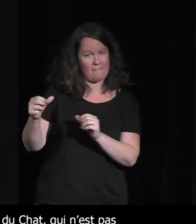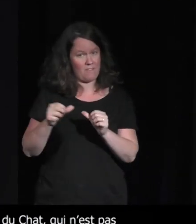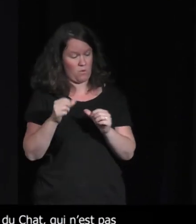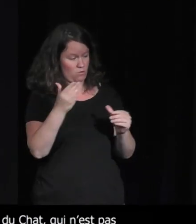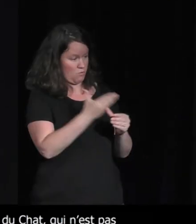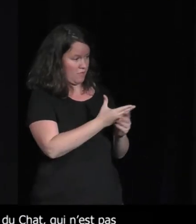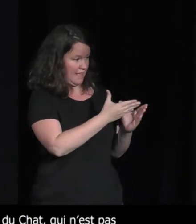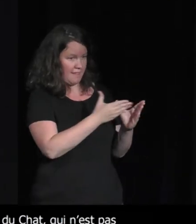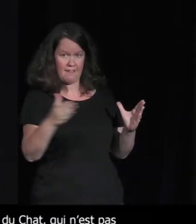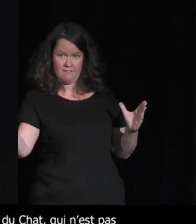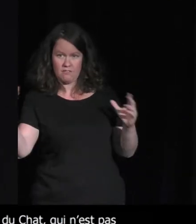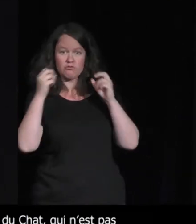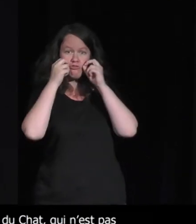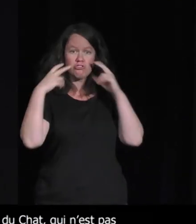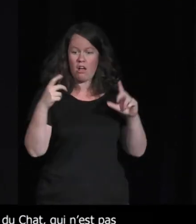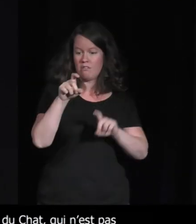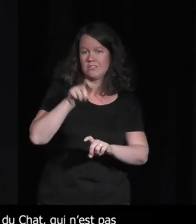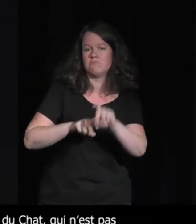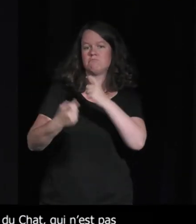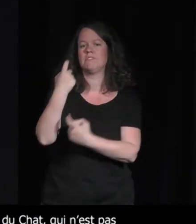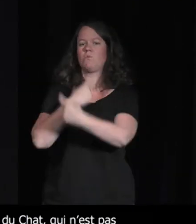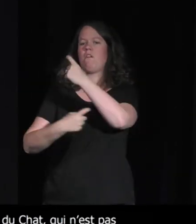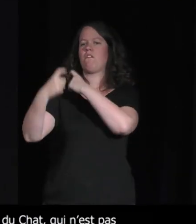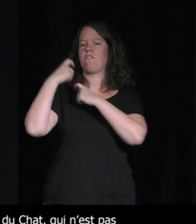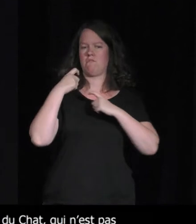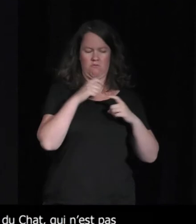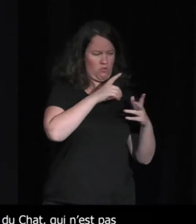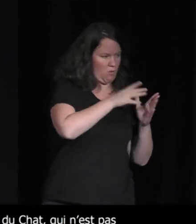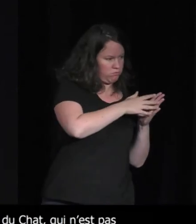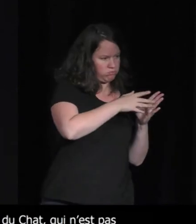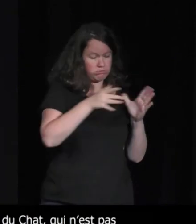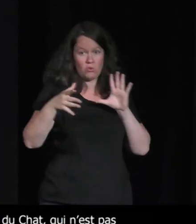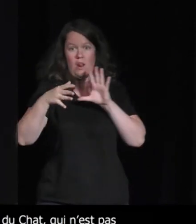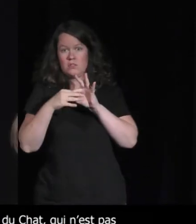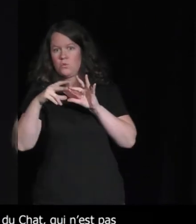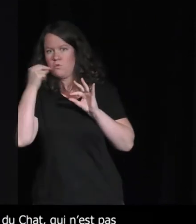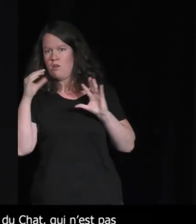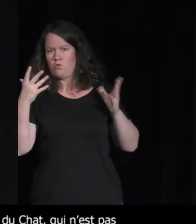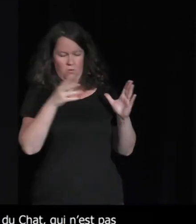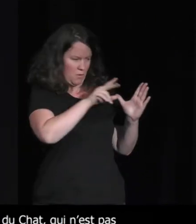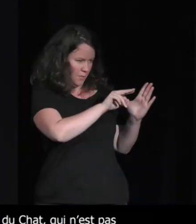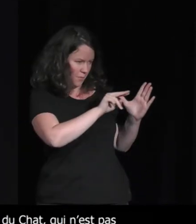et de sa relation avec l'être humain et en voyant ce documentaire il y a tout un passage sur le côté